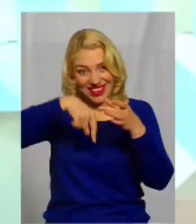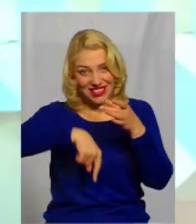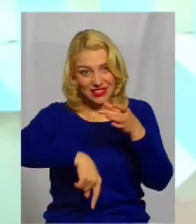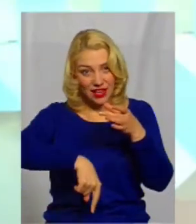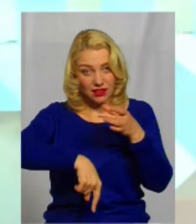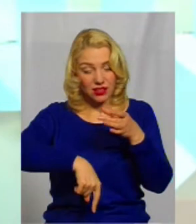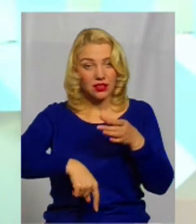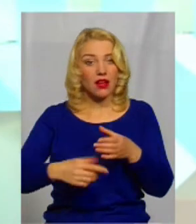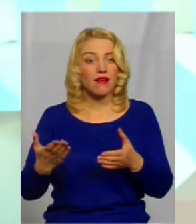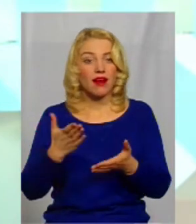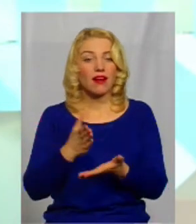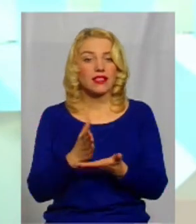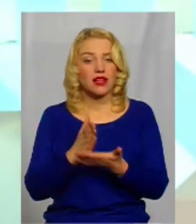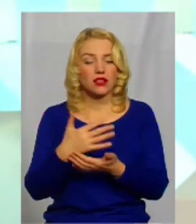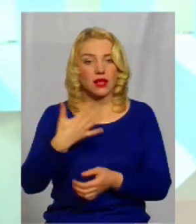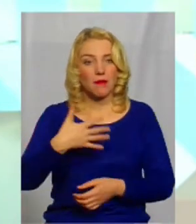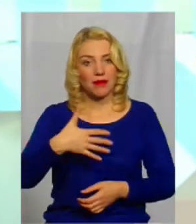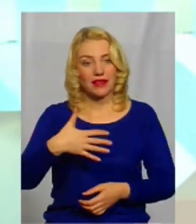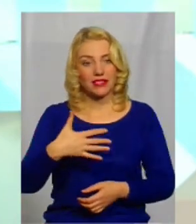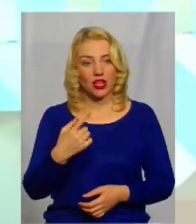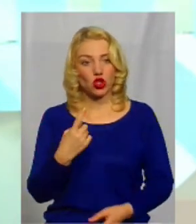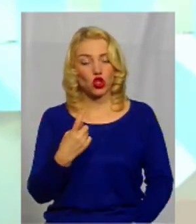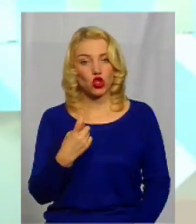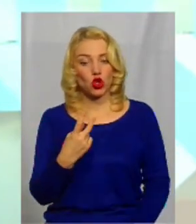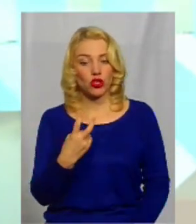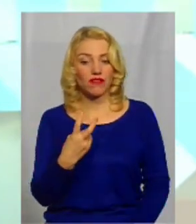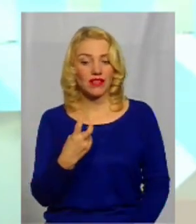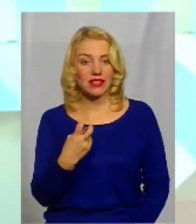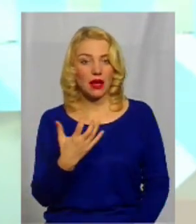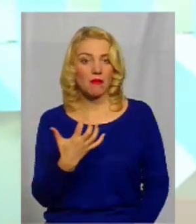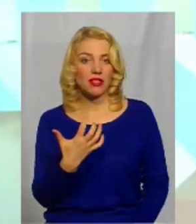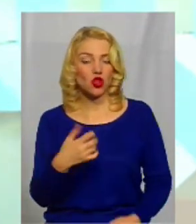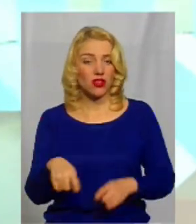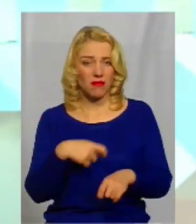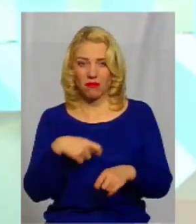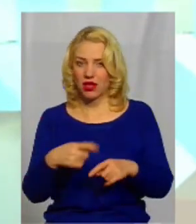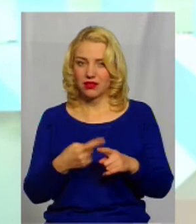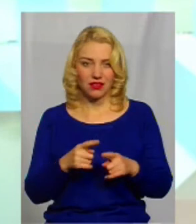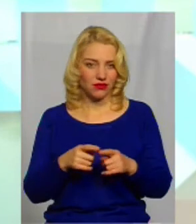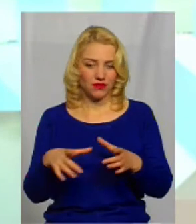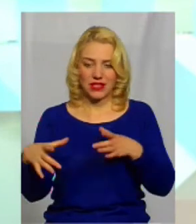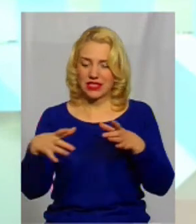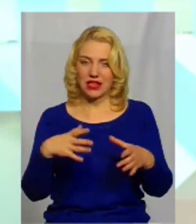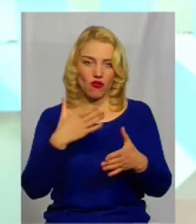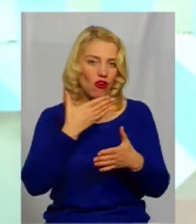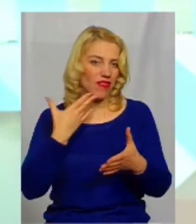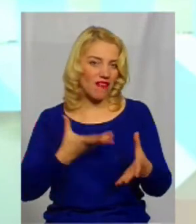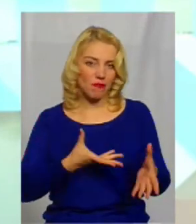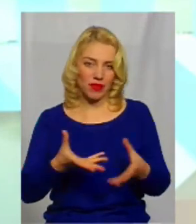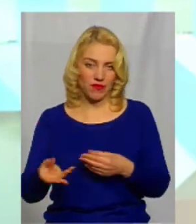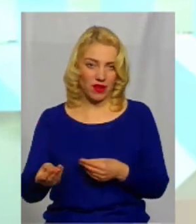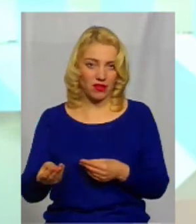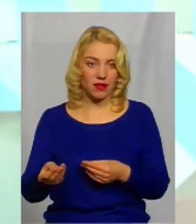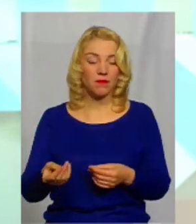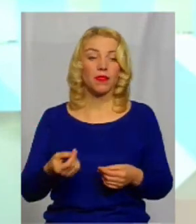яка знаходиться, ну, 50, 100, 200, 500 метрів, то ставок тут ніяким чином не вліяє. У